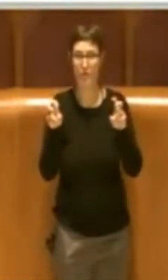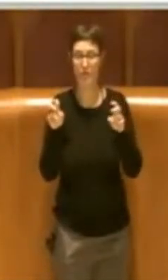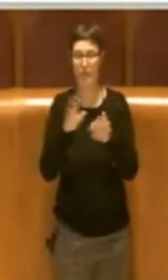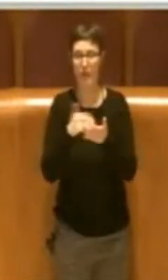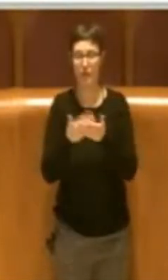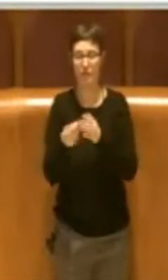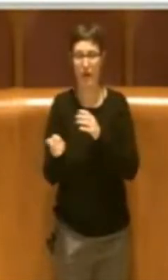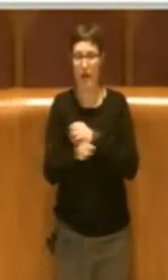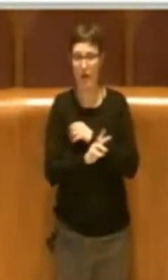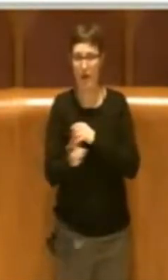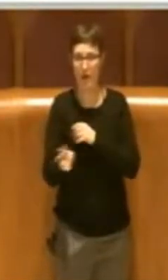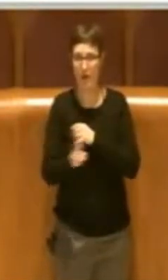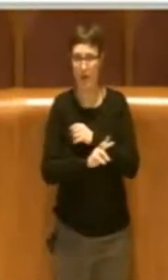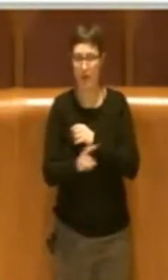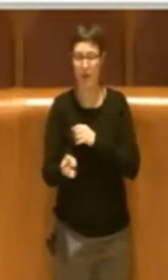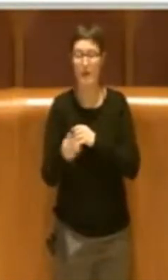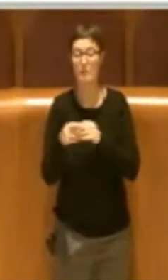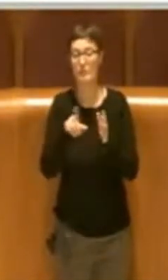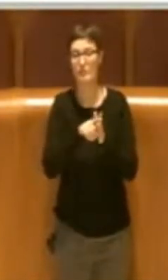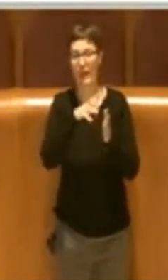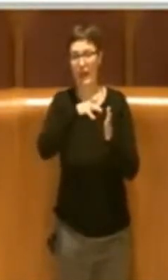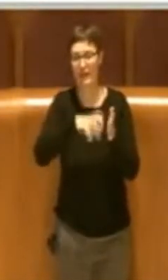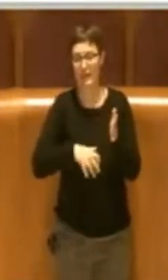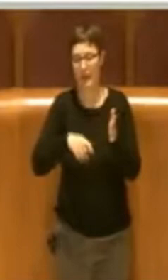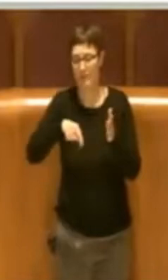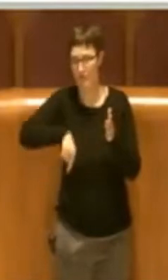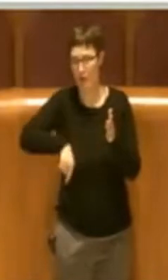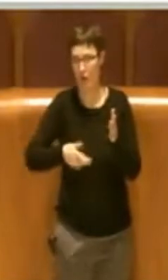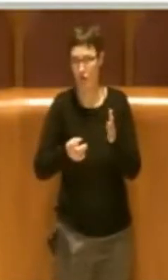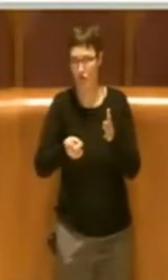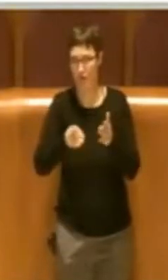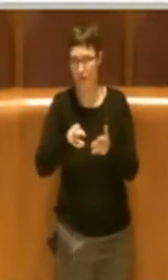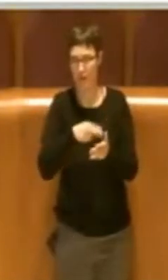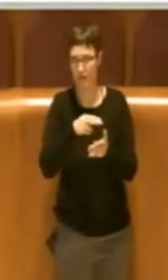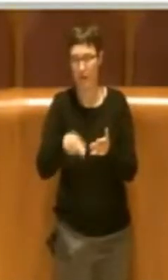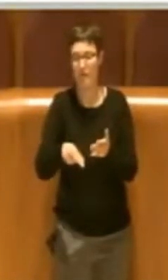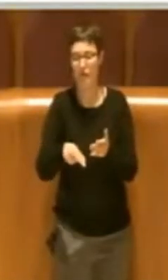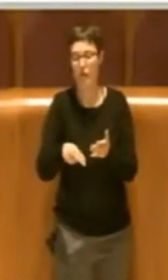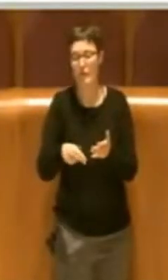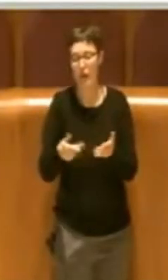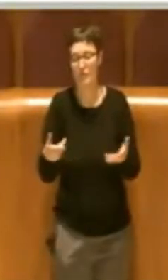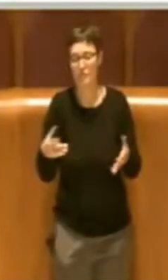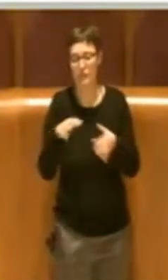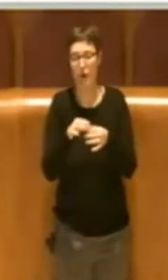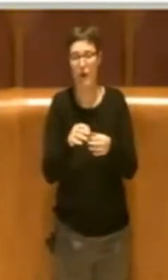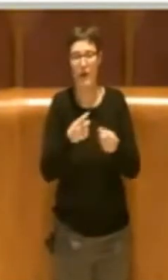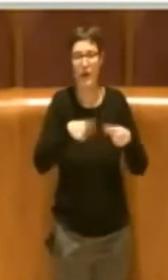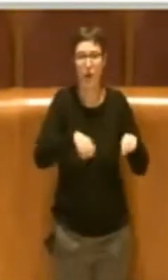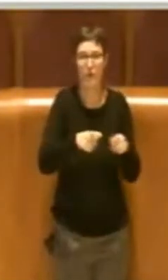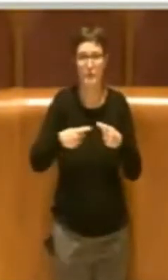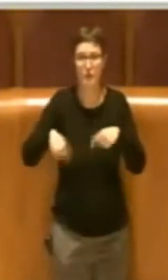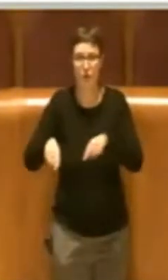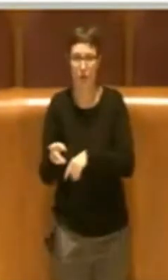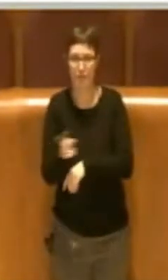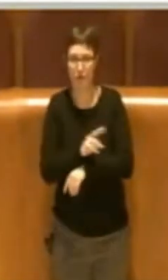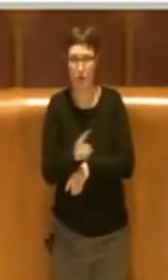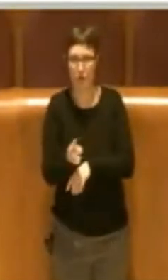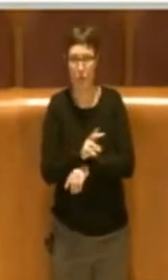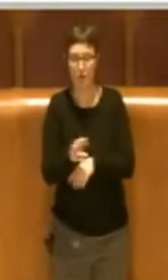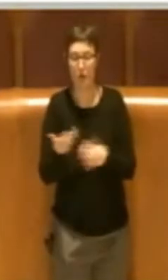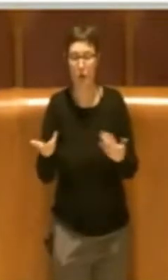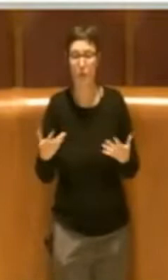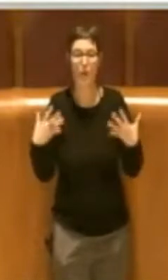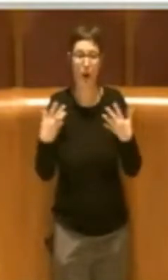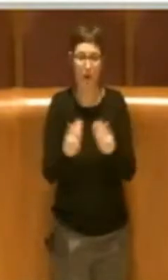sottinteso alla delibera che oggi andiamo a votare, è comune ad entrambe le commissioni. Insieme abbiamo